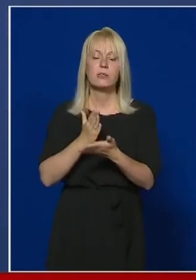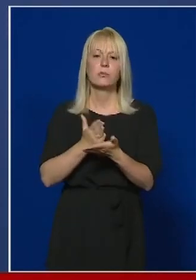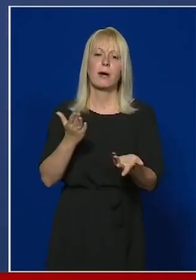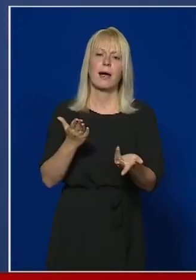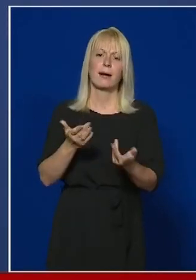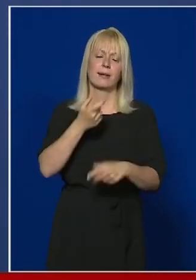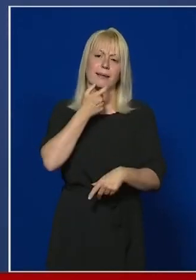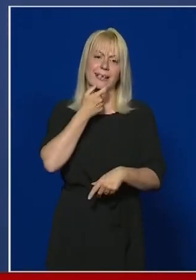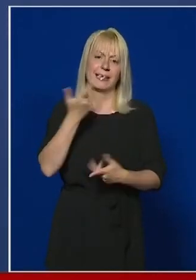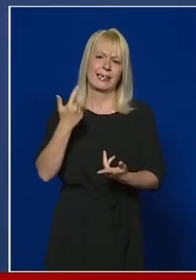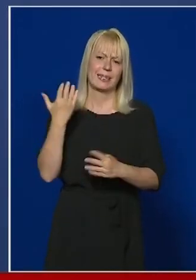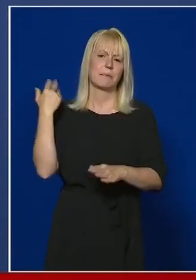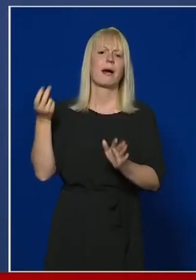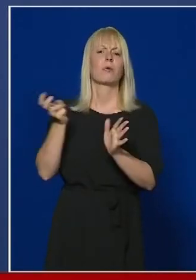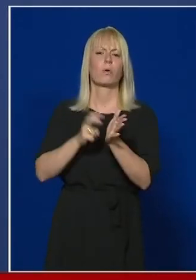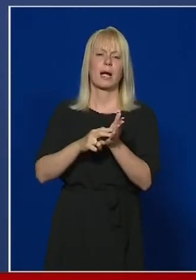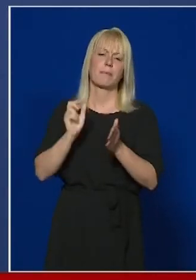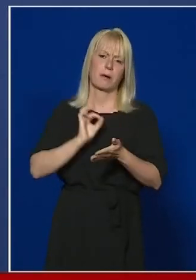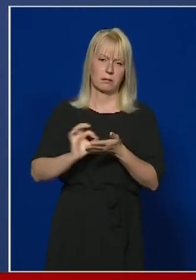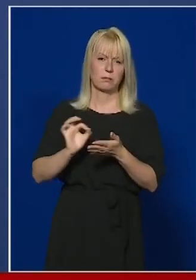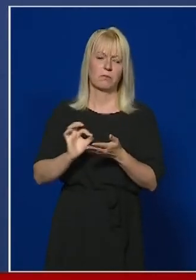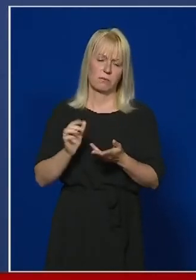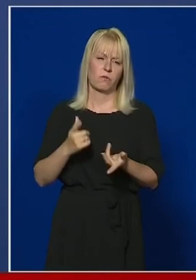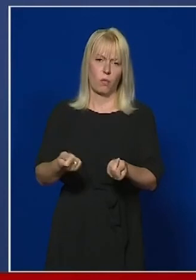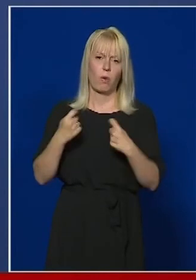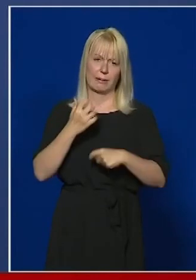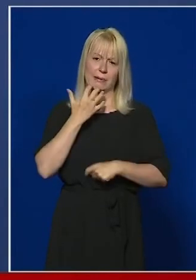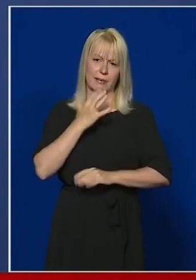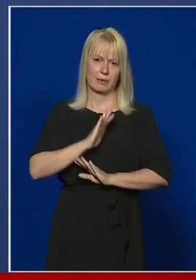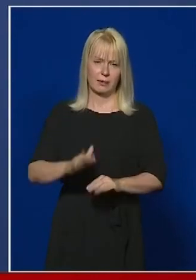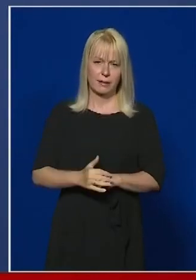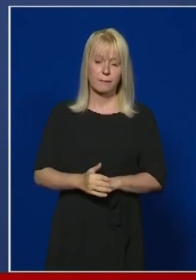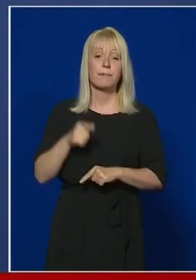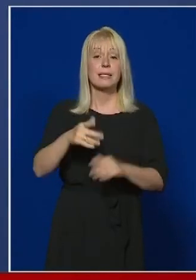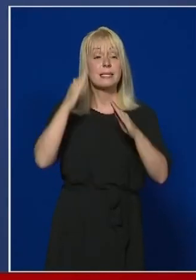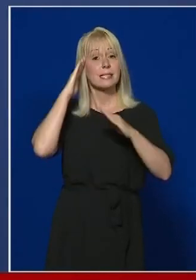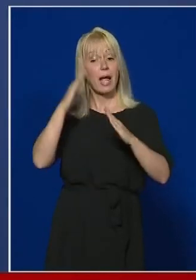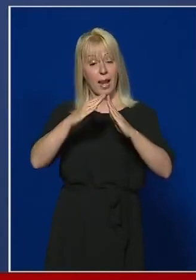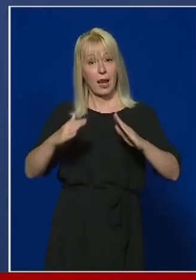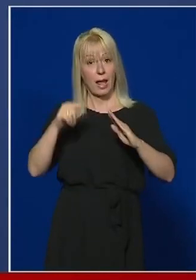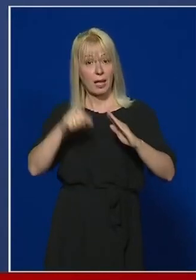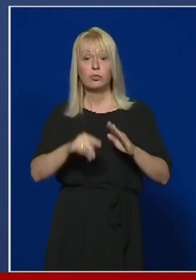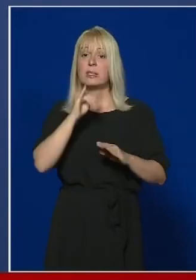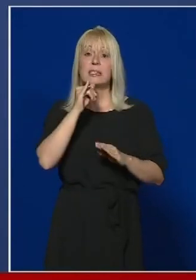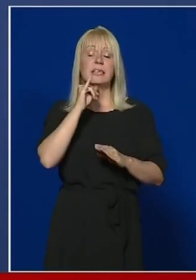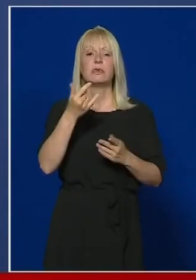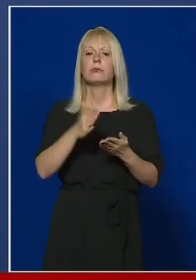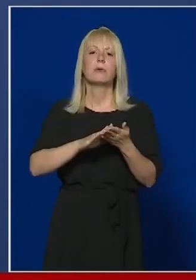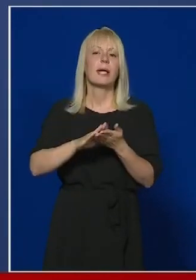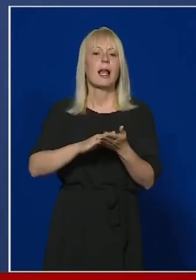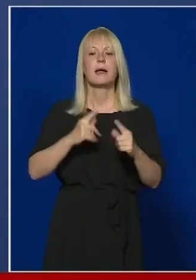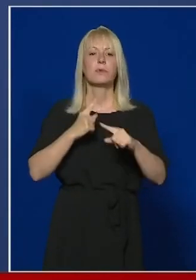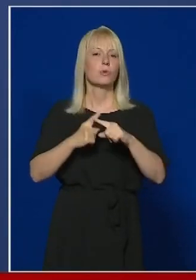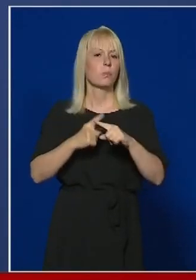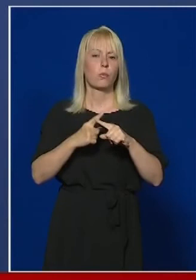régi, már korábban megfogalmazott igény volt. Ezeken a szállásokon nincsenek jellemzően